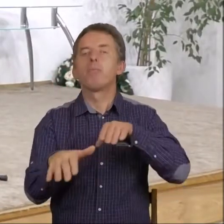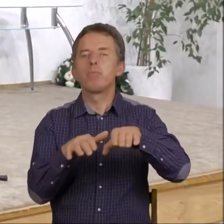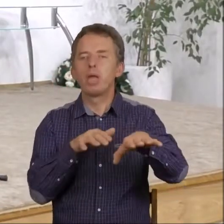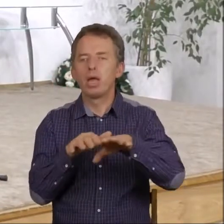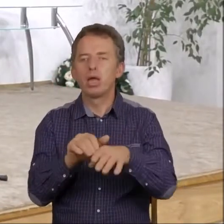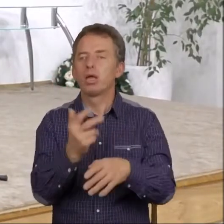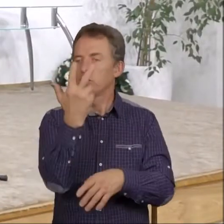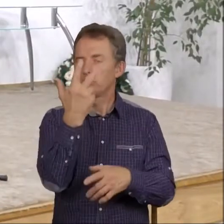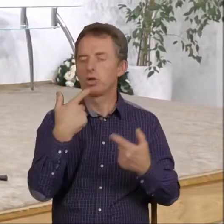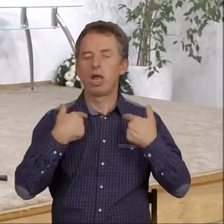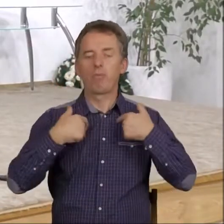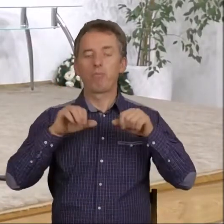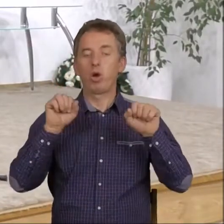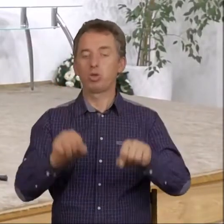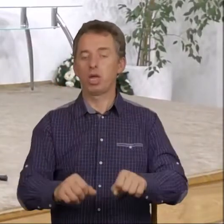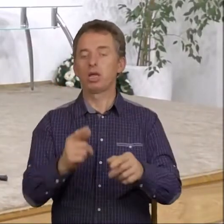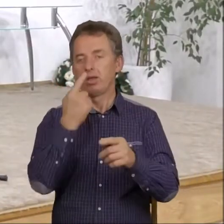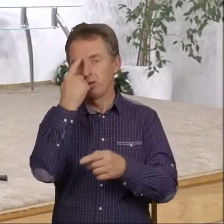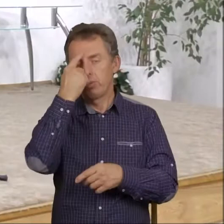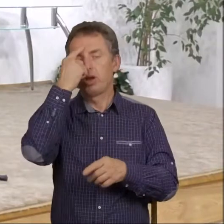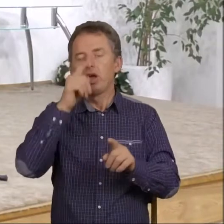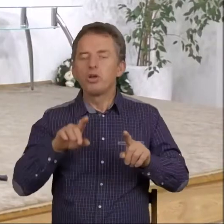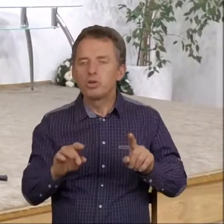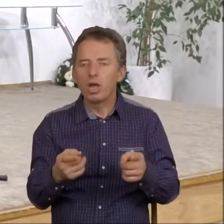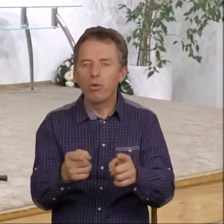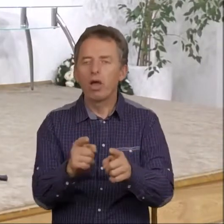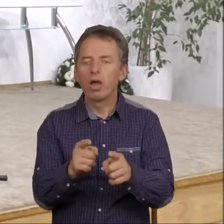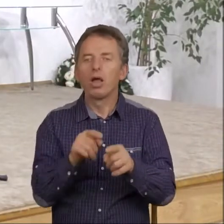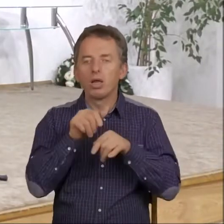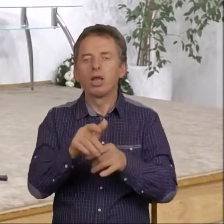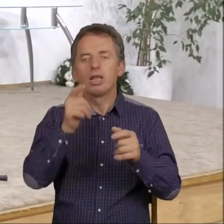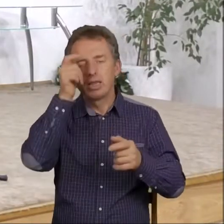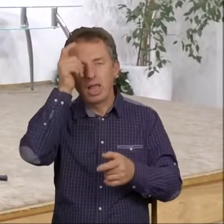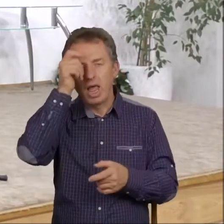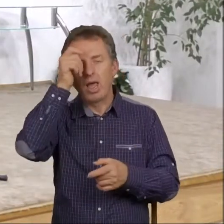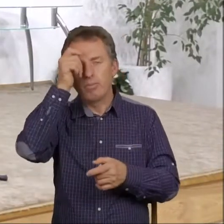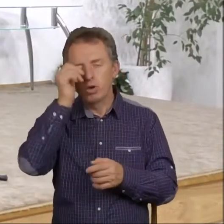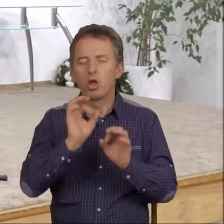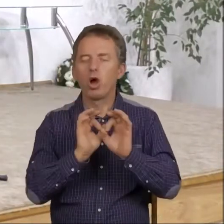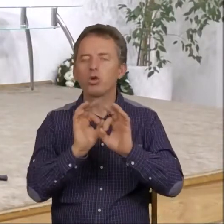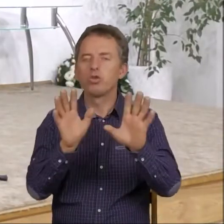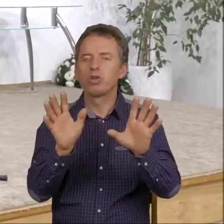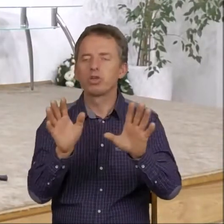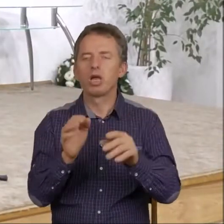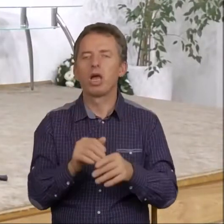trzy potęgi wspomniane tutaj, działające pod wpływem demonicznym oczywiście, prawda?